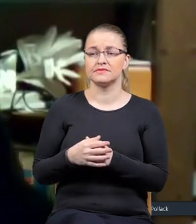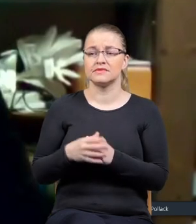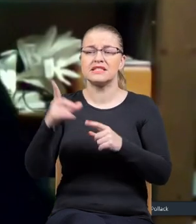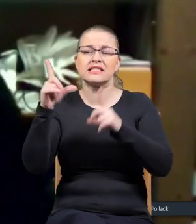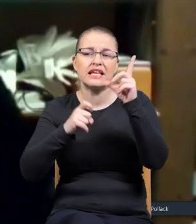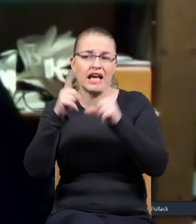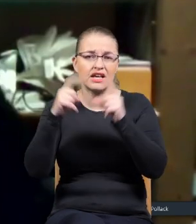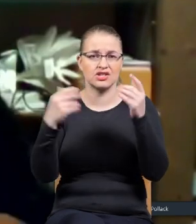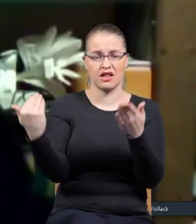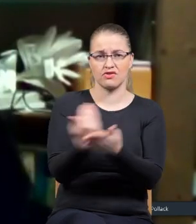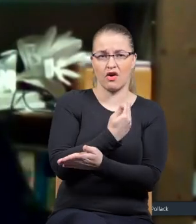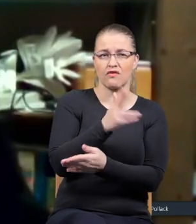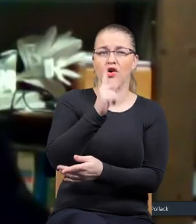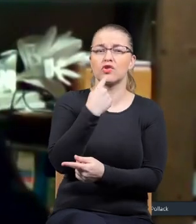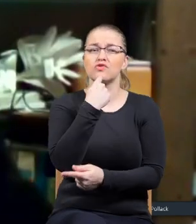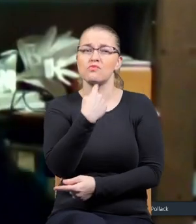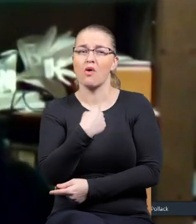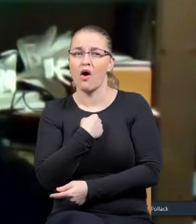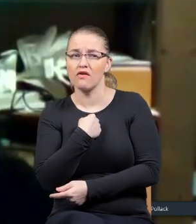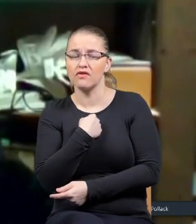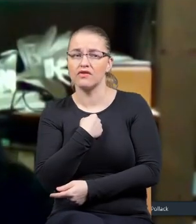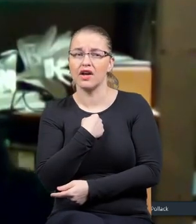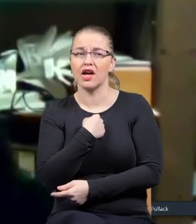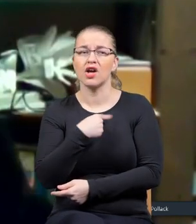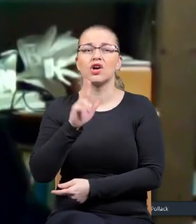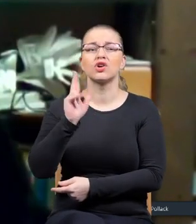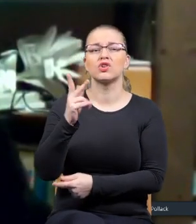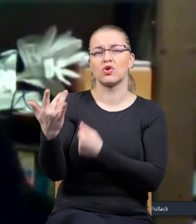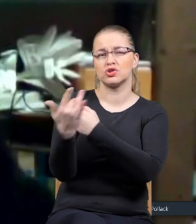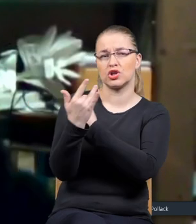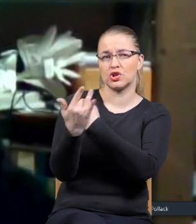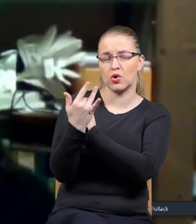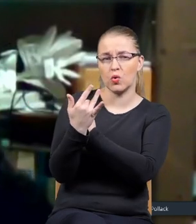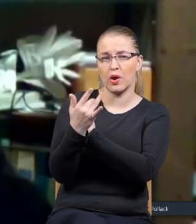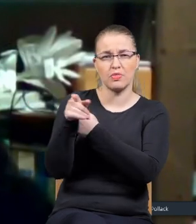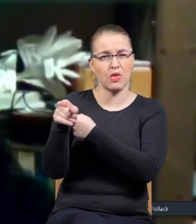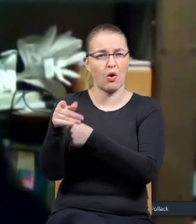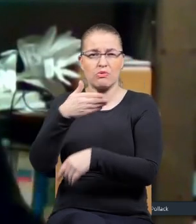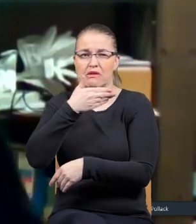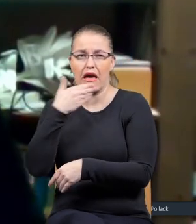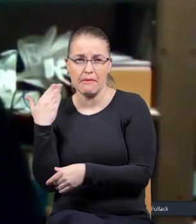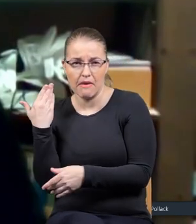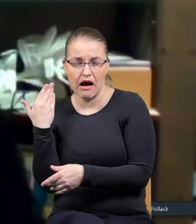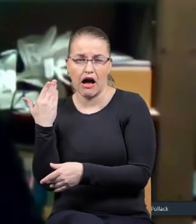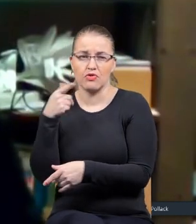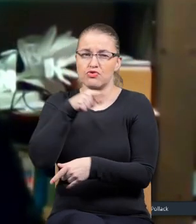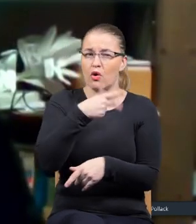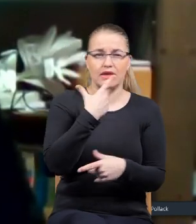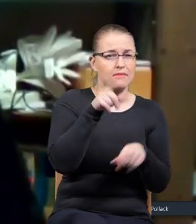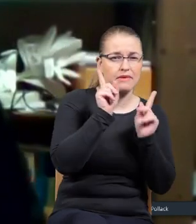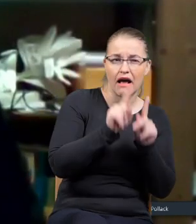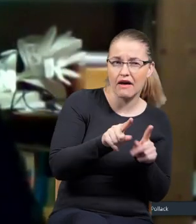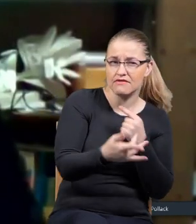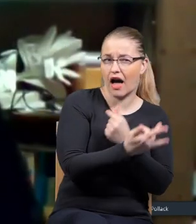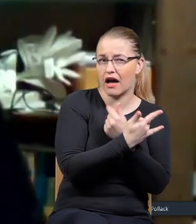zdjęcia. Ktoś mi coś tam powie, ktoś tam krytykuje się, tego nie ma, że to nieprawda,